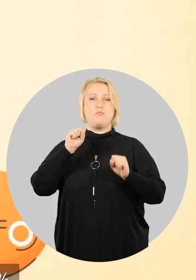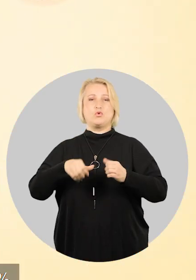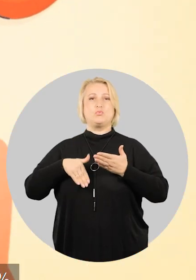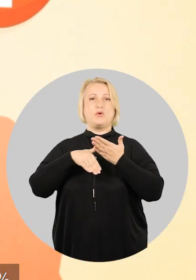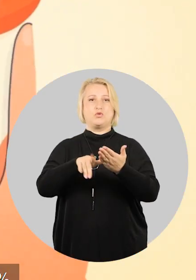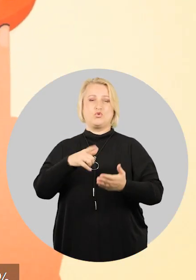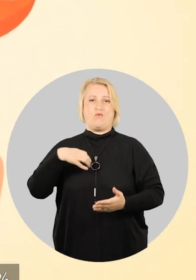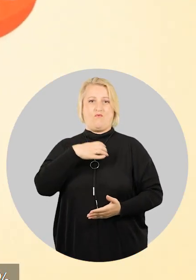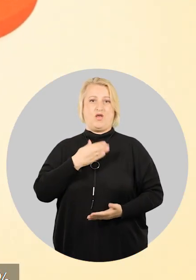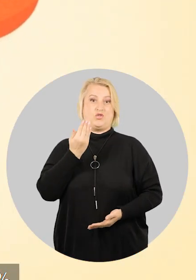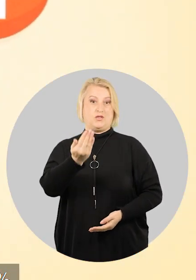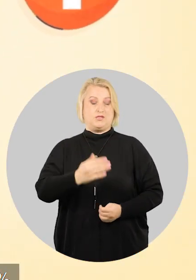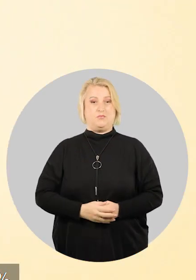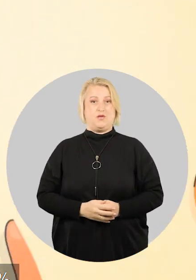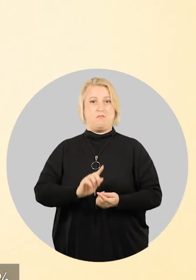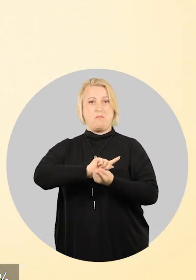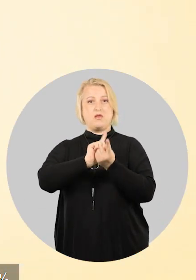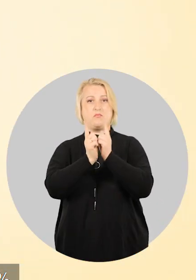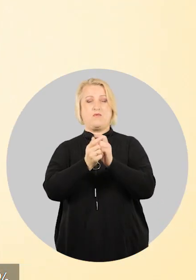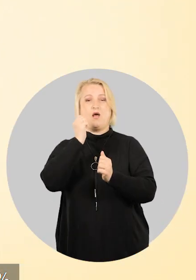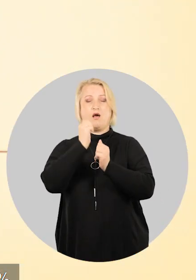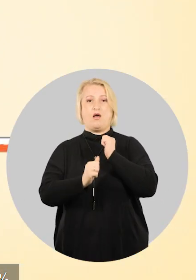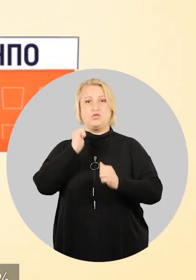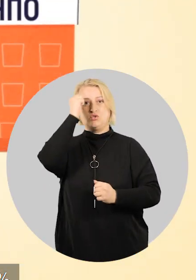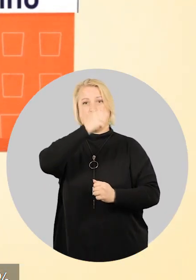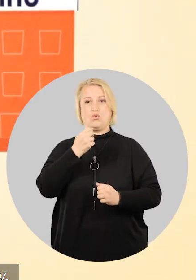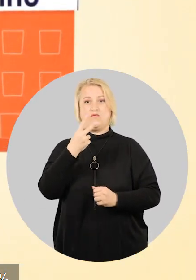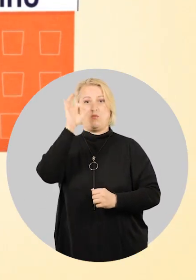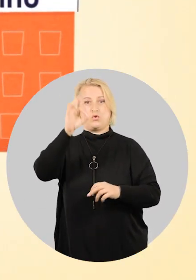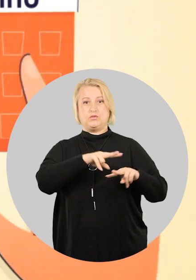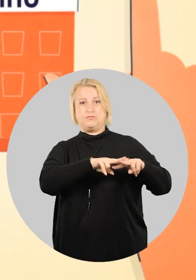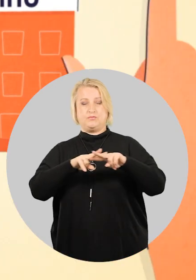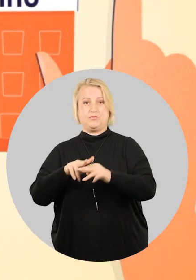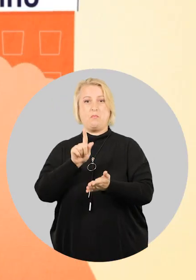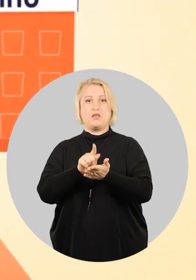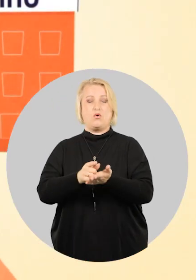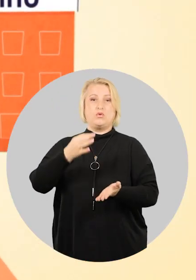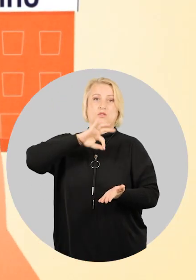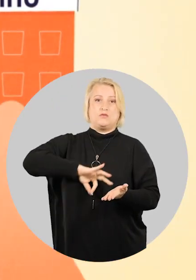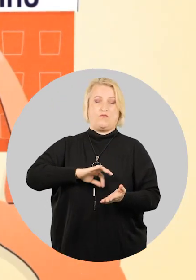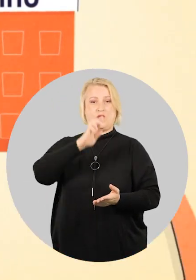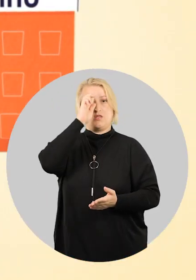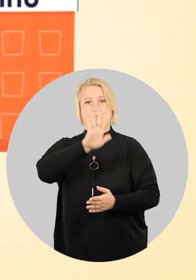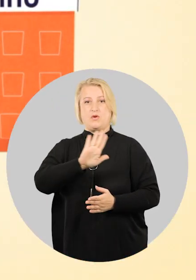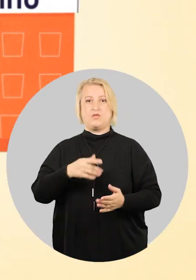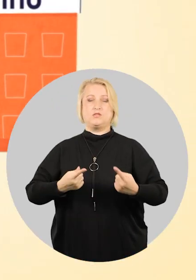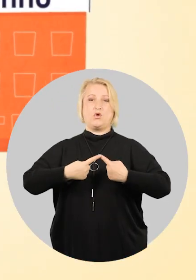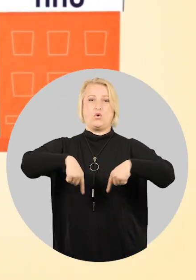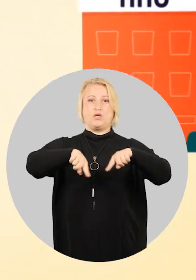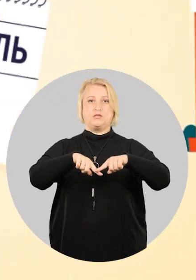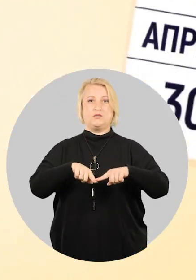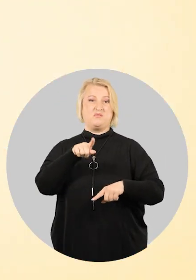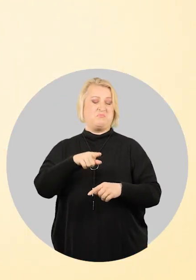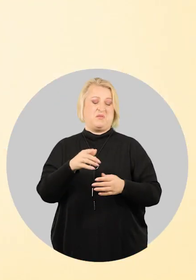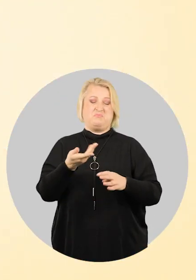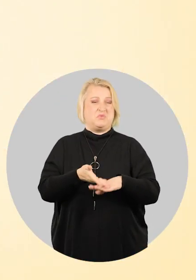тому, что важно для тебя, перенаправляя каждый год 2% от твоего подоходного налога неправительственной организации.